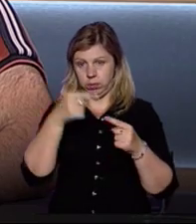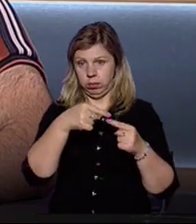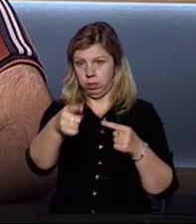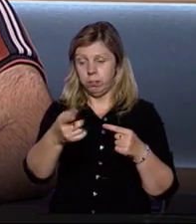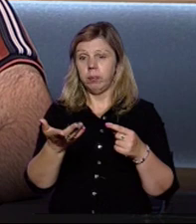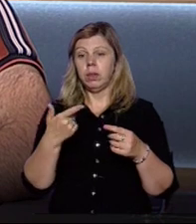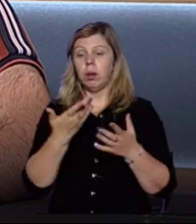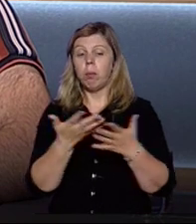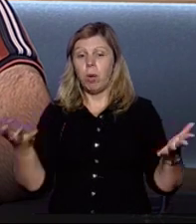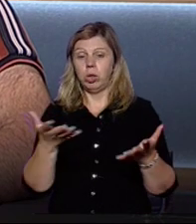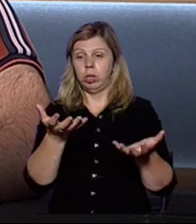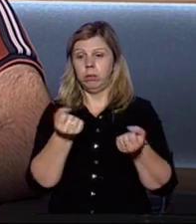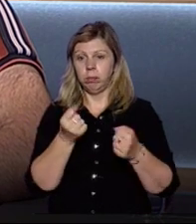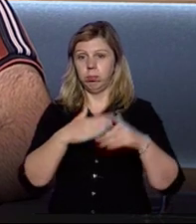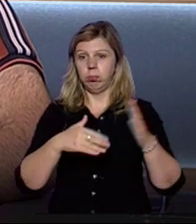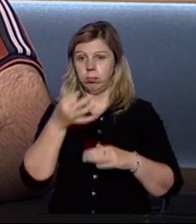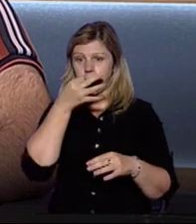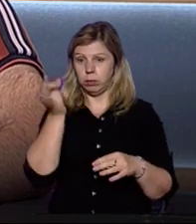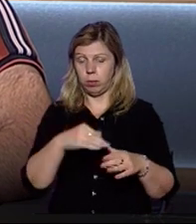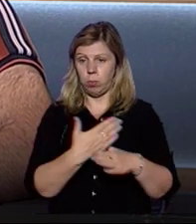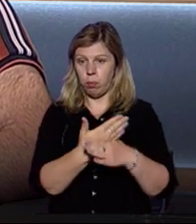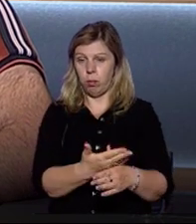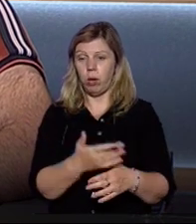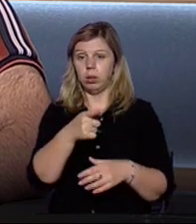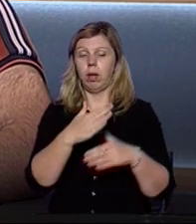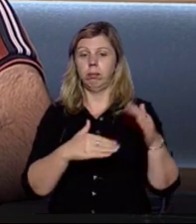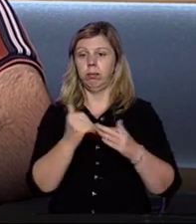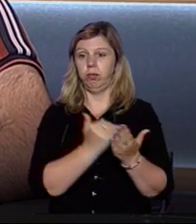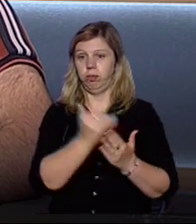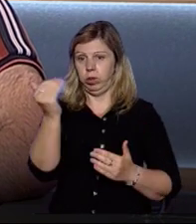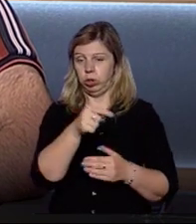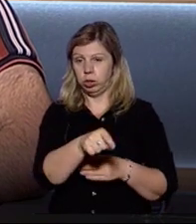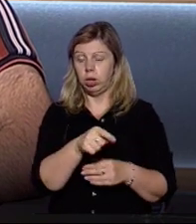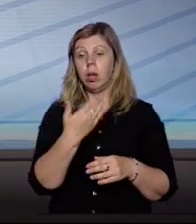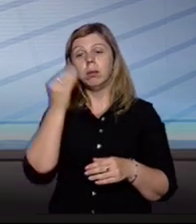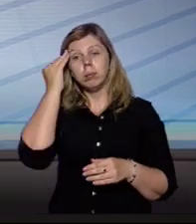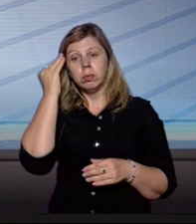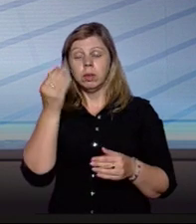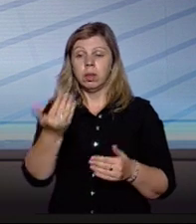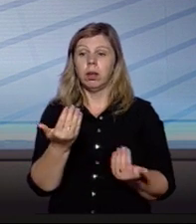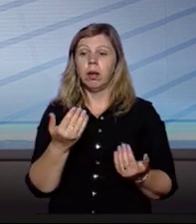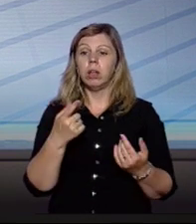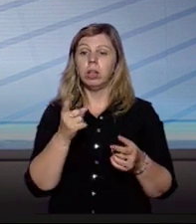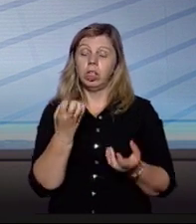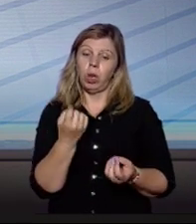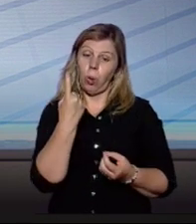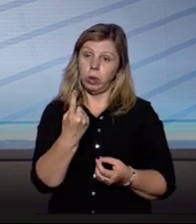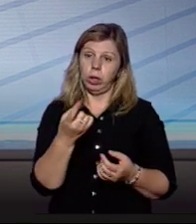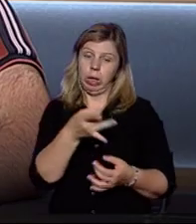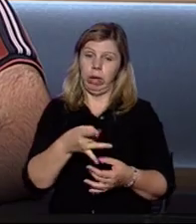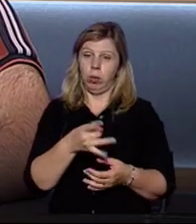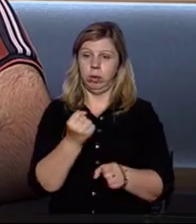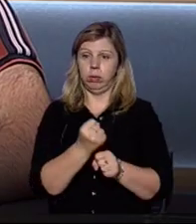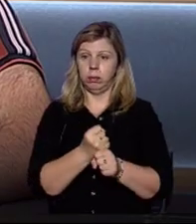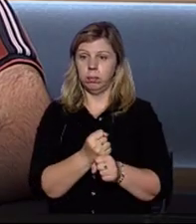де можна отримати більш кваліфіковану медичну допомогу, бо там заклади вищого рівня. Отож, на вашу думку, чи не доцільніше створити ще один район?